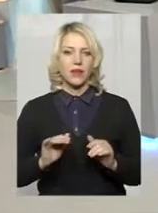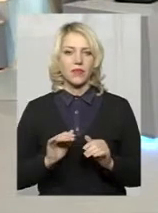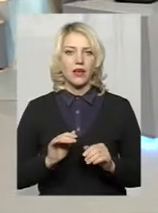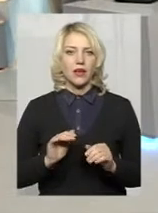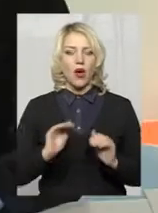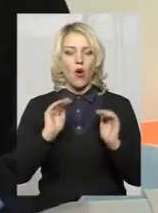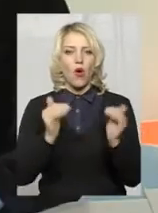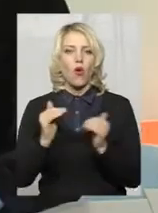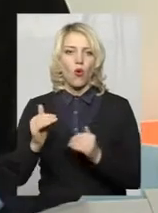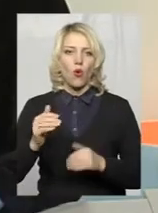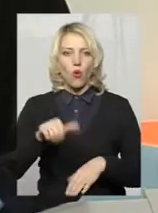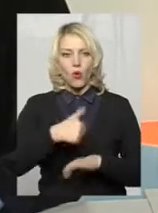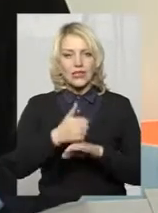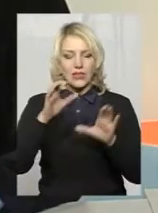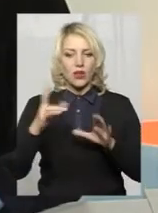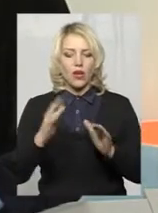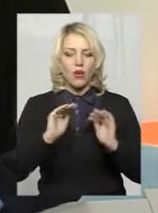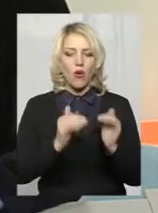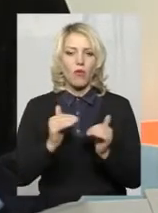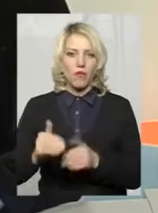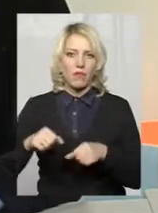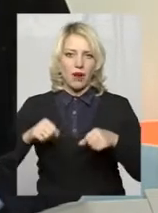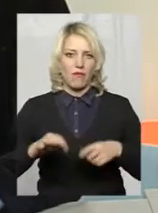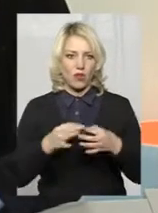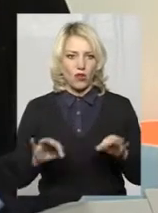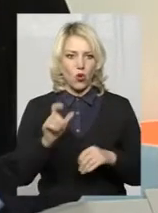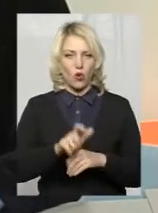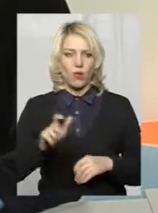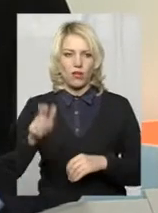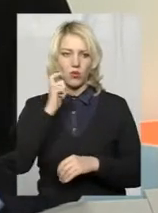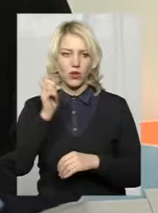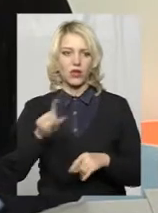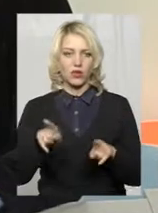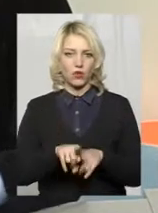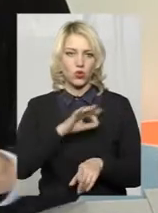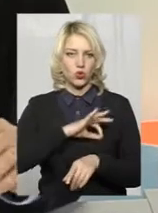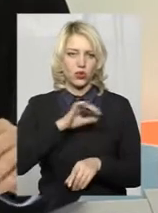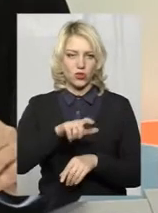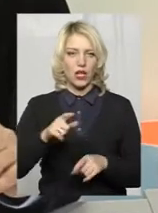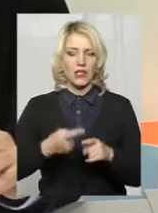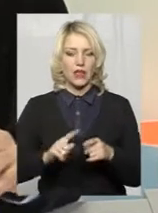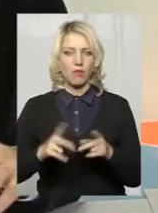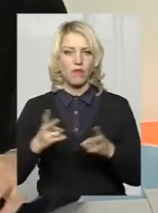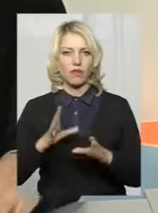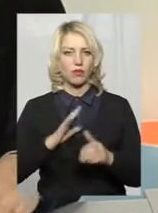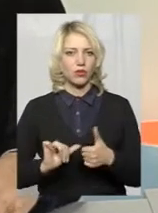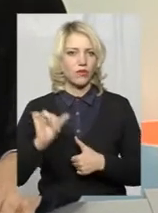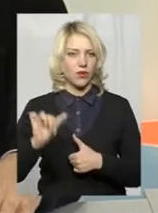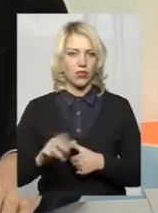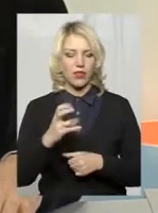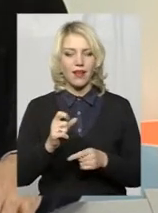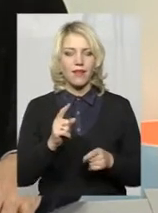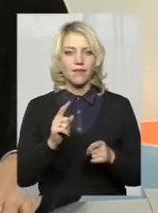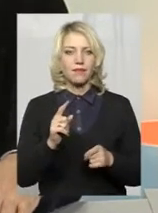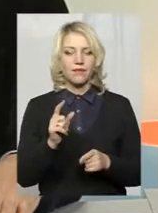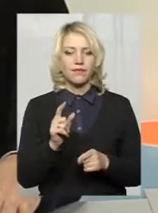обмежують дещо права та свободи громадян України і також юридичних осіб. Але це має бути виключно лише на деякий